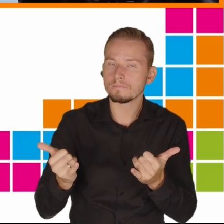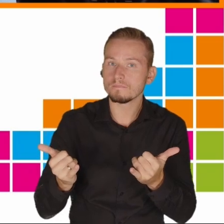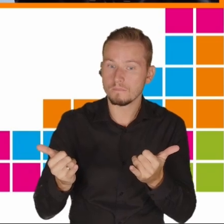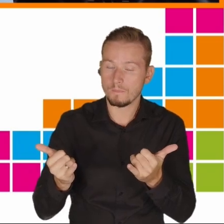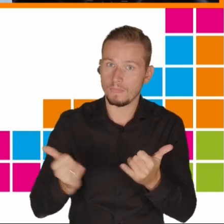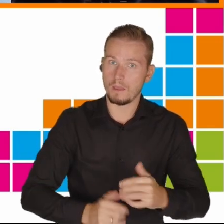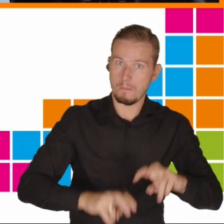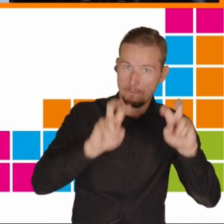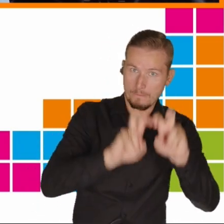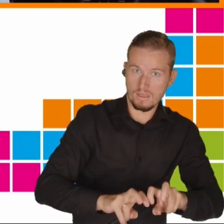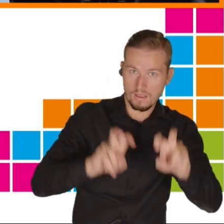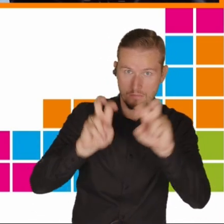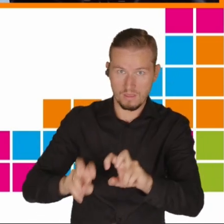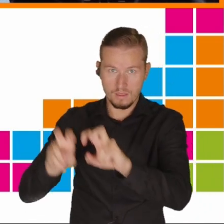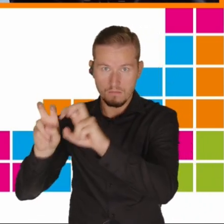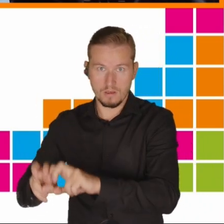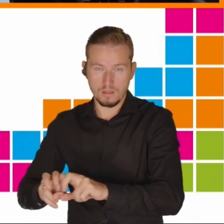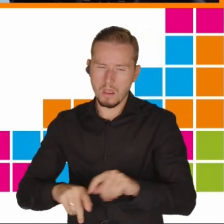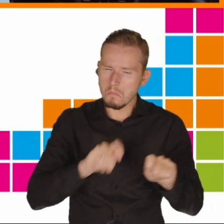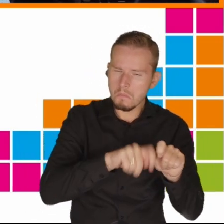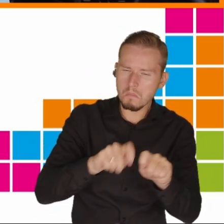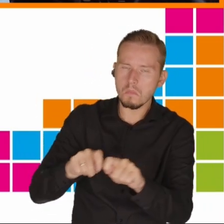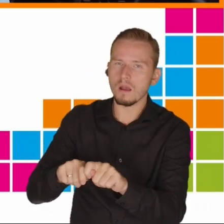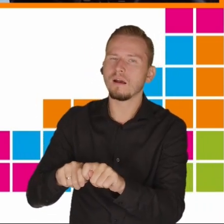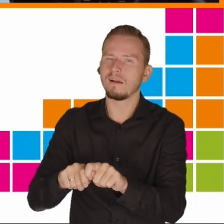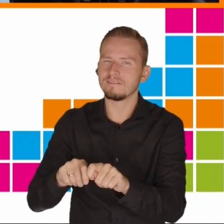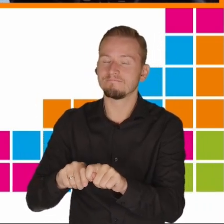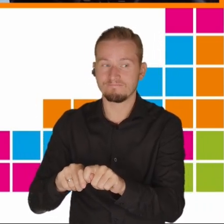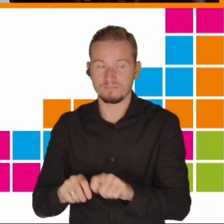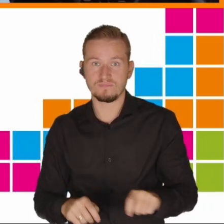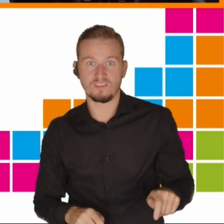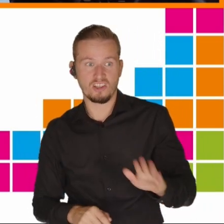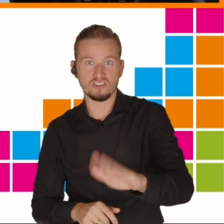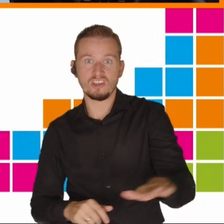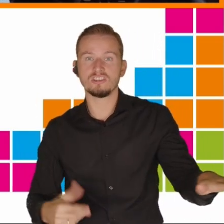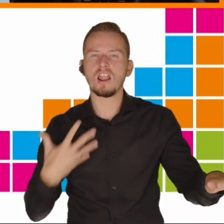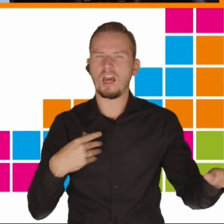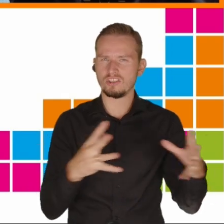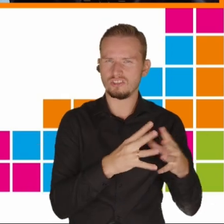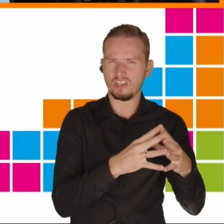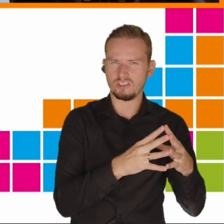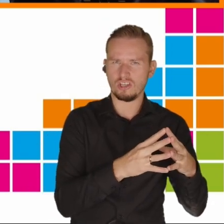że dzieci, które codziennie korzystają z internetu od 10 roku życia